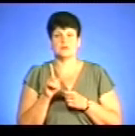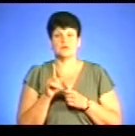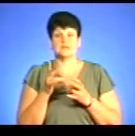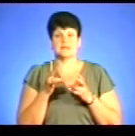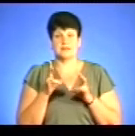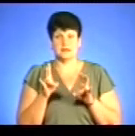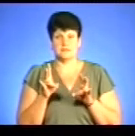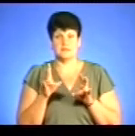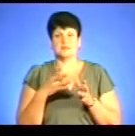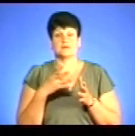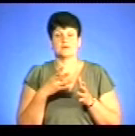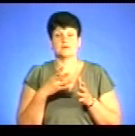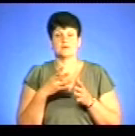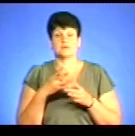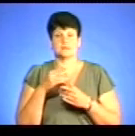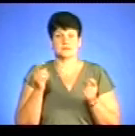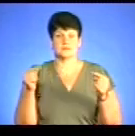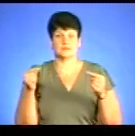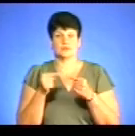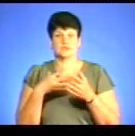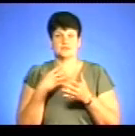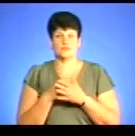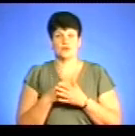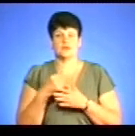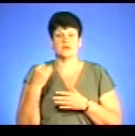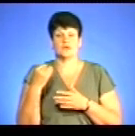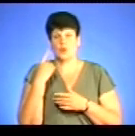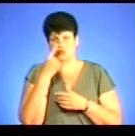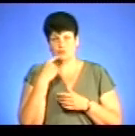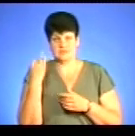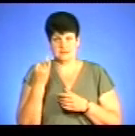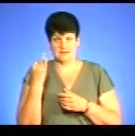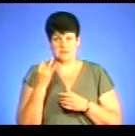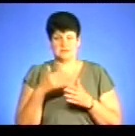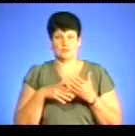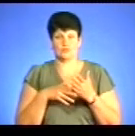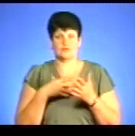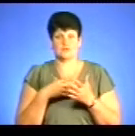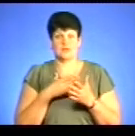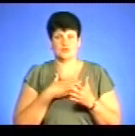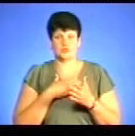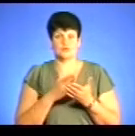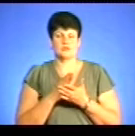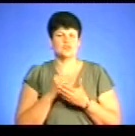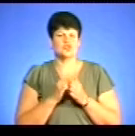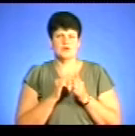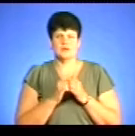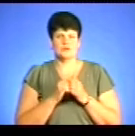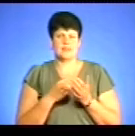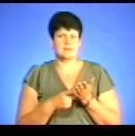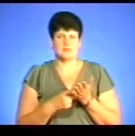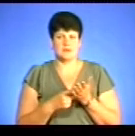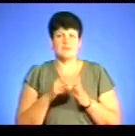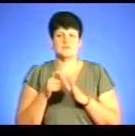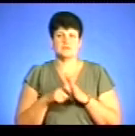що не треба зводити свої особисті інтереси за допомогою нашої служби. Тому що є випадки, що дуже часто не підтверджуються, а люди просто, ми